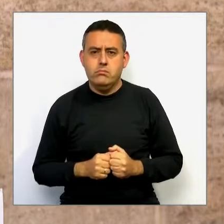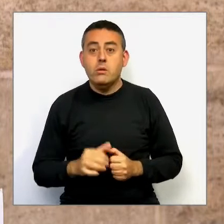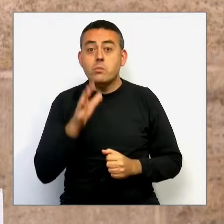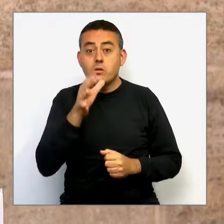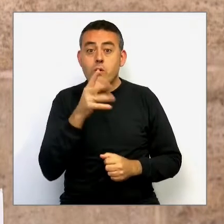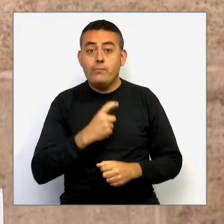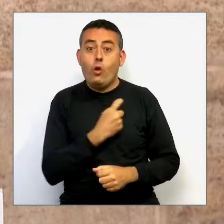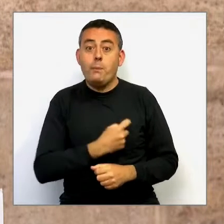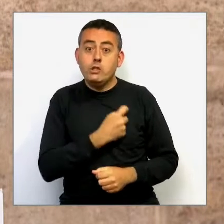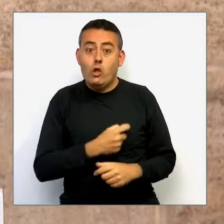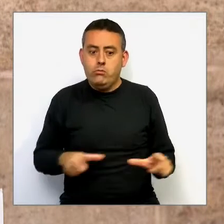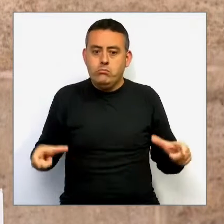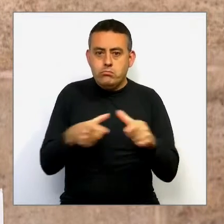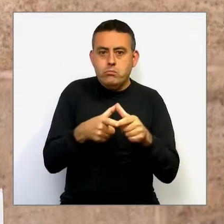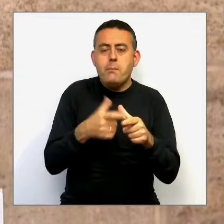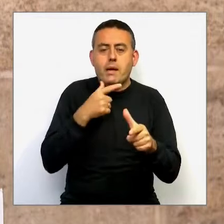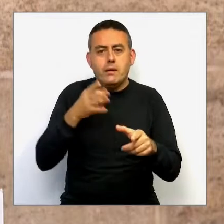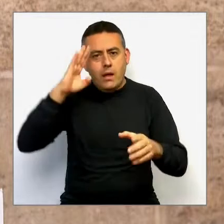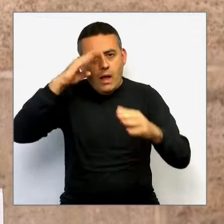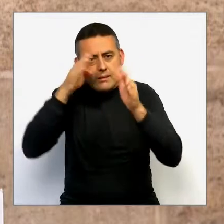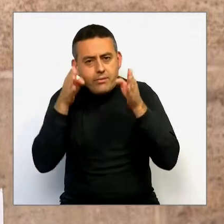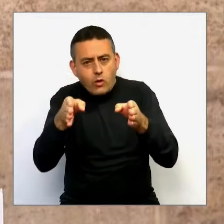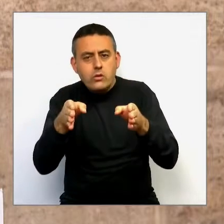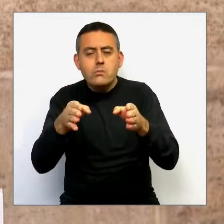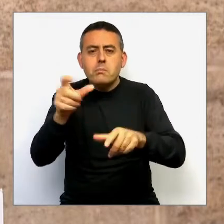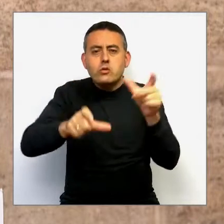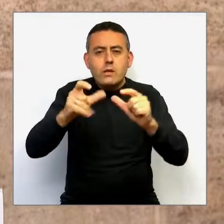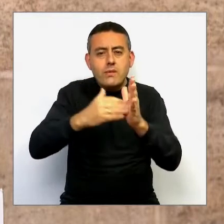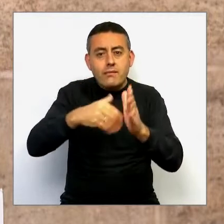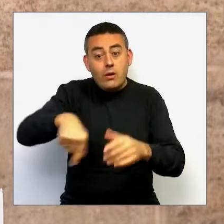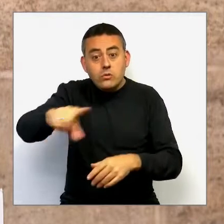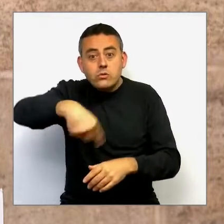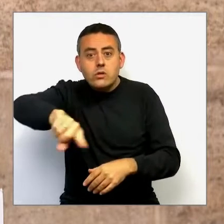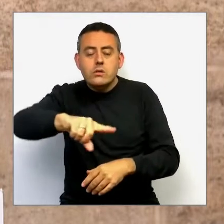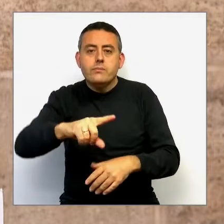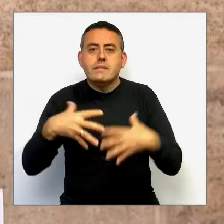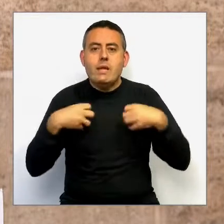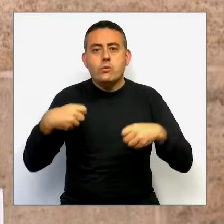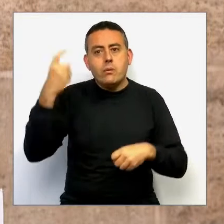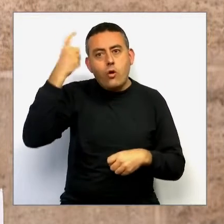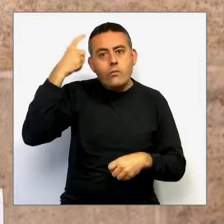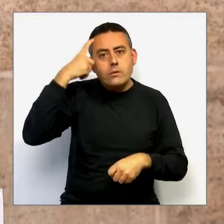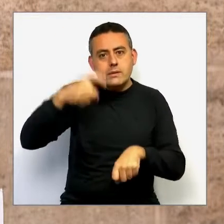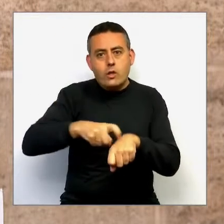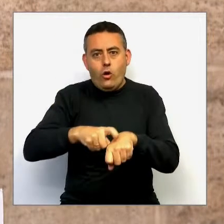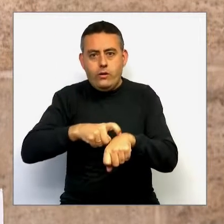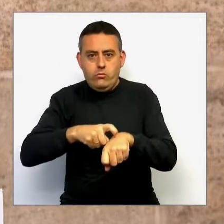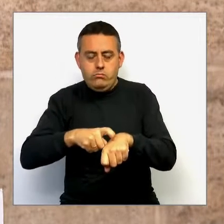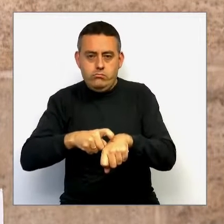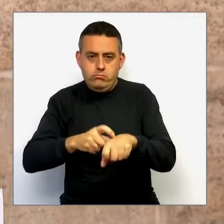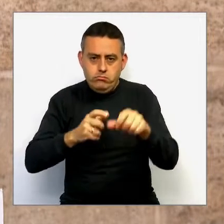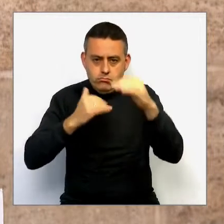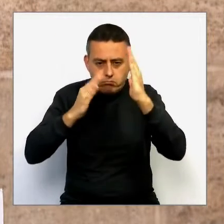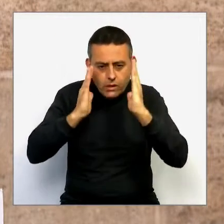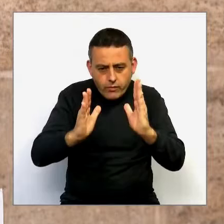un comissionat que atendrà la salut psicològica de la població valenciana. És una prioritat. El que ha passat en el Covid ha de tindre una resposta